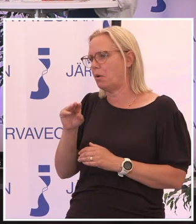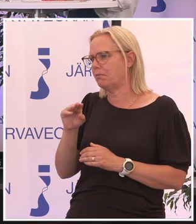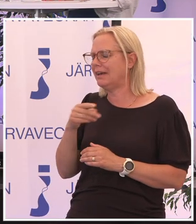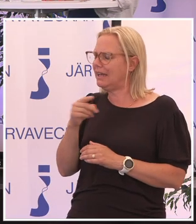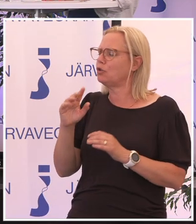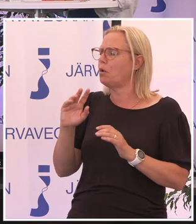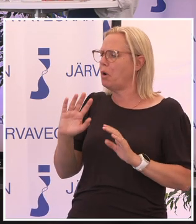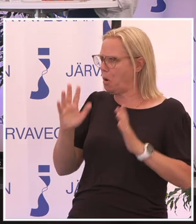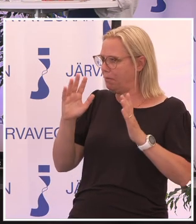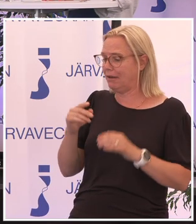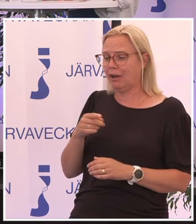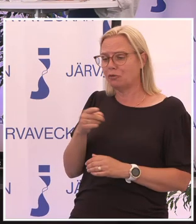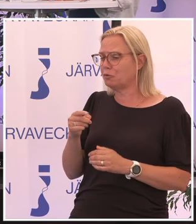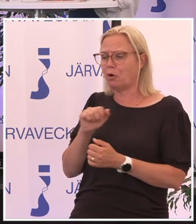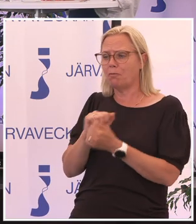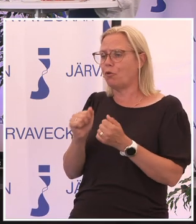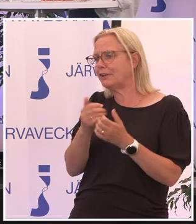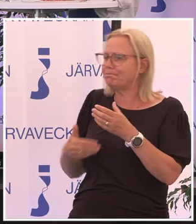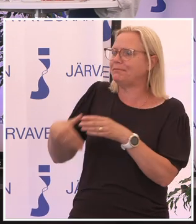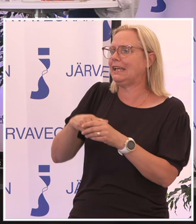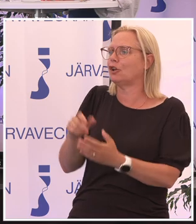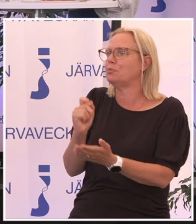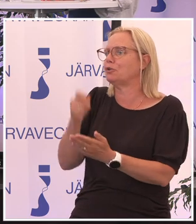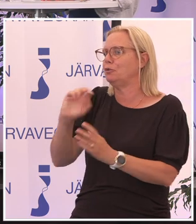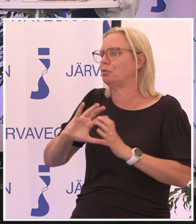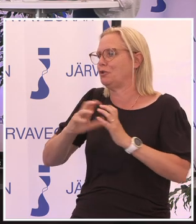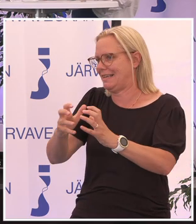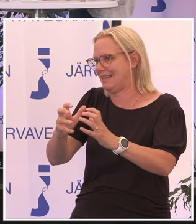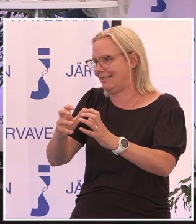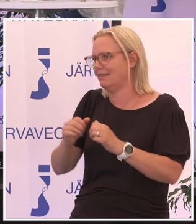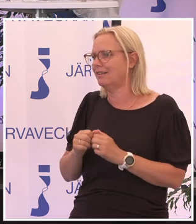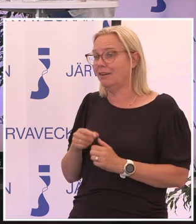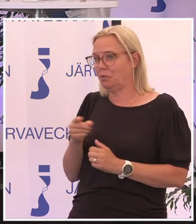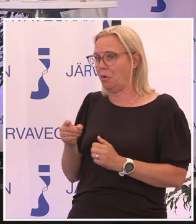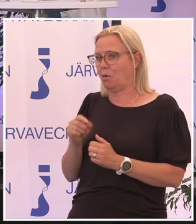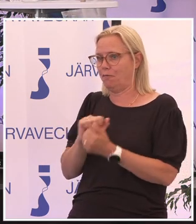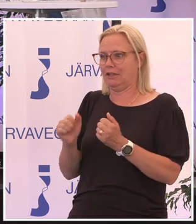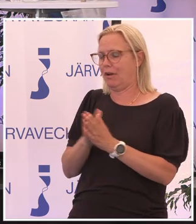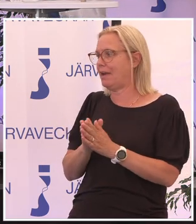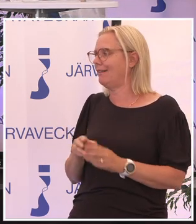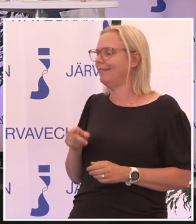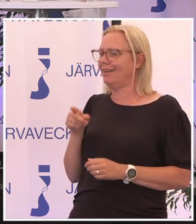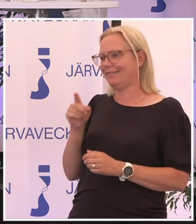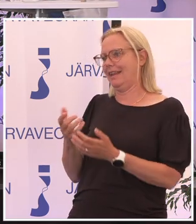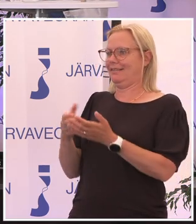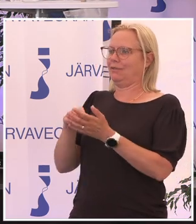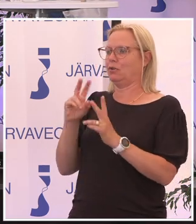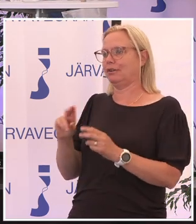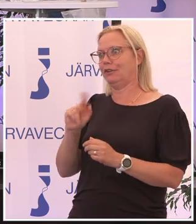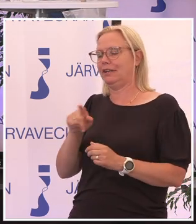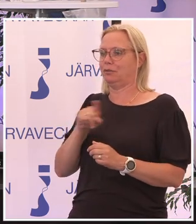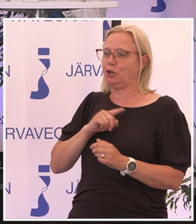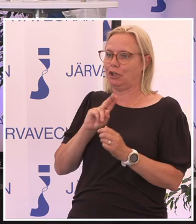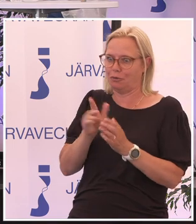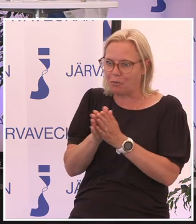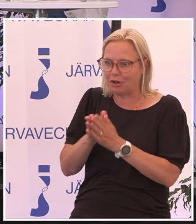de upplever att de får inte vara en del av beslutsprocesser. Alltså att så här, de får inte heller vara med. Nu är situationen så här, det finns jättemycket utmaningar, men